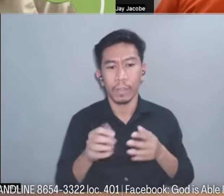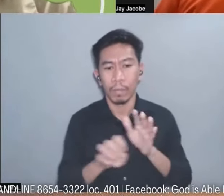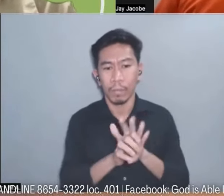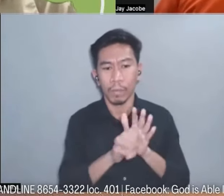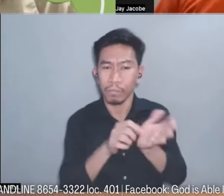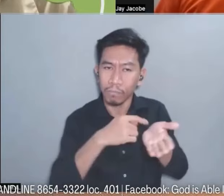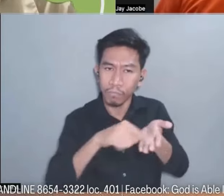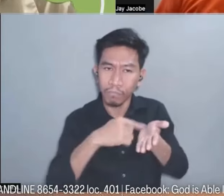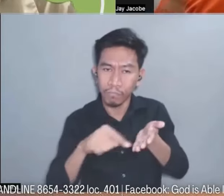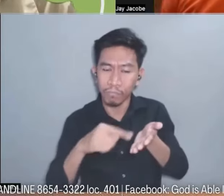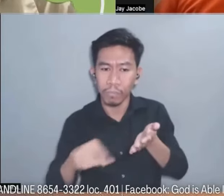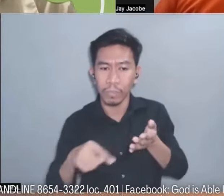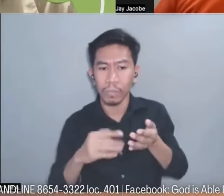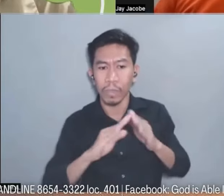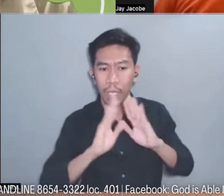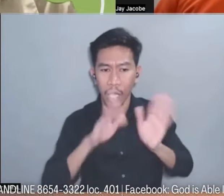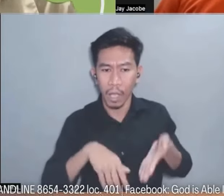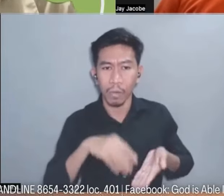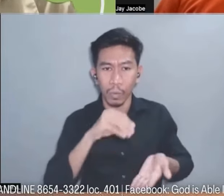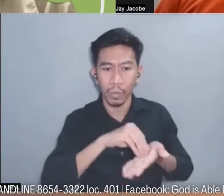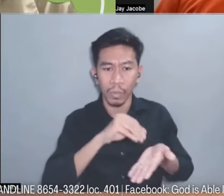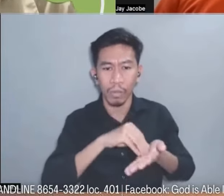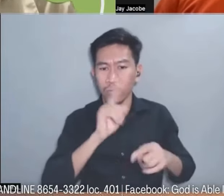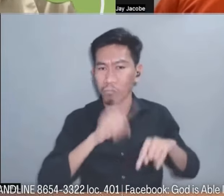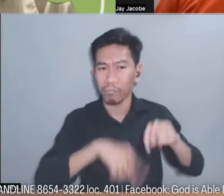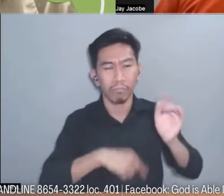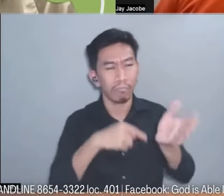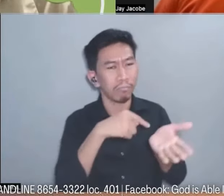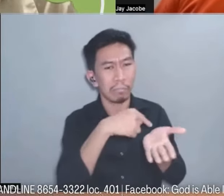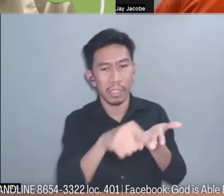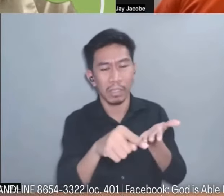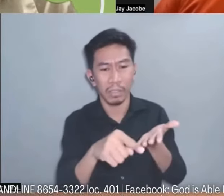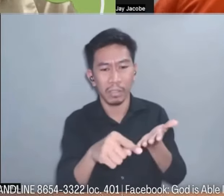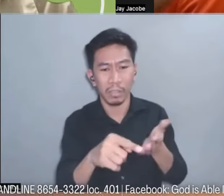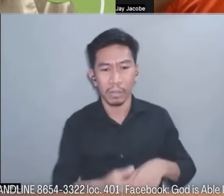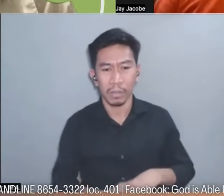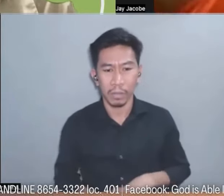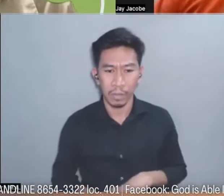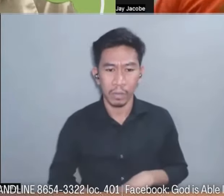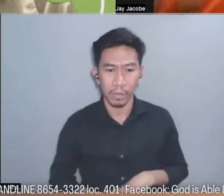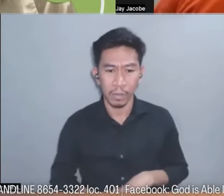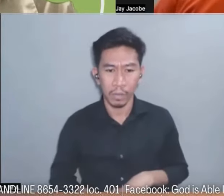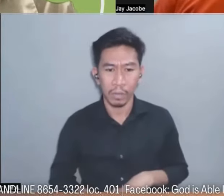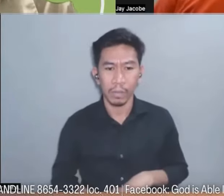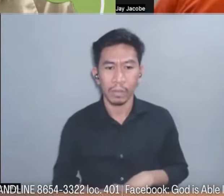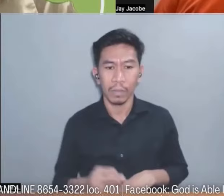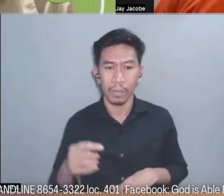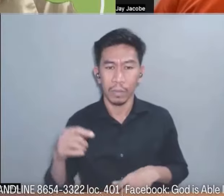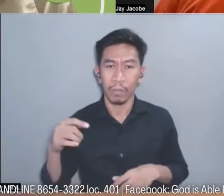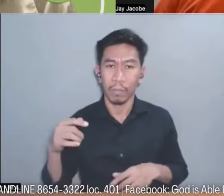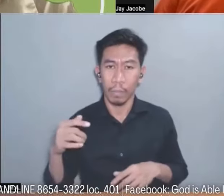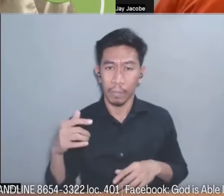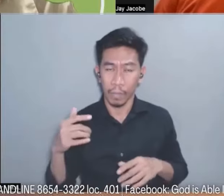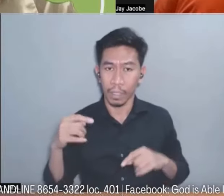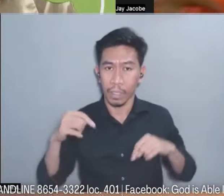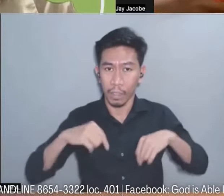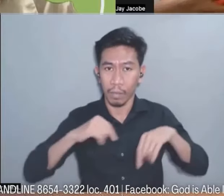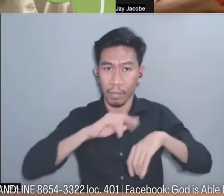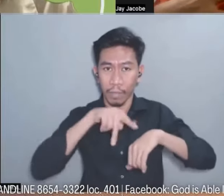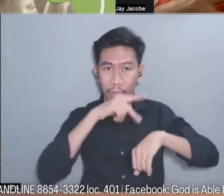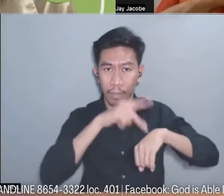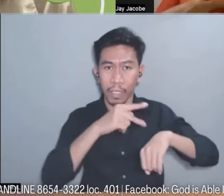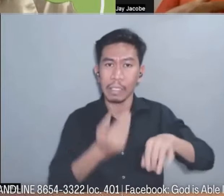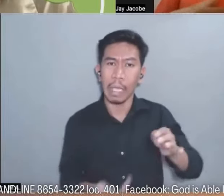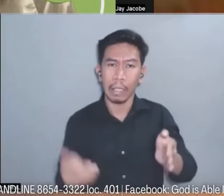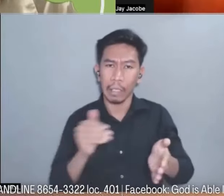patulad ng housing law na hindi ko po mabayaran dahil sa kapulangan so ako po ay nagpacheck dito sa Pilipinas para malaman ko